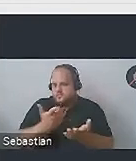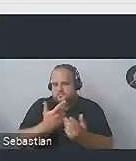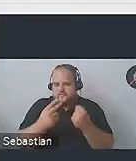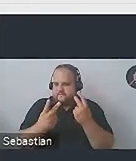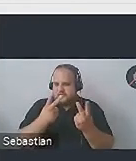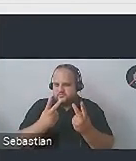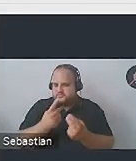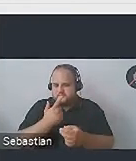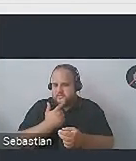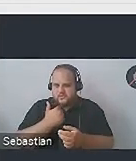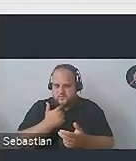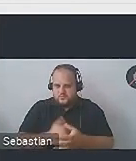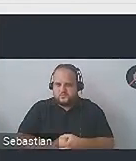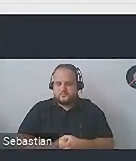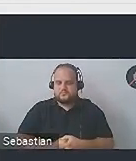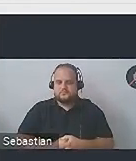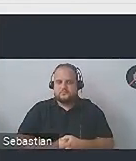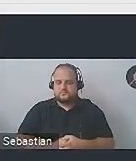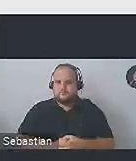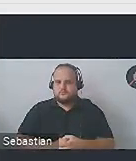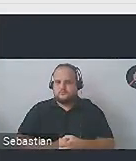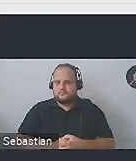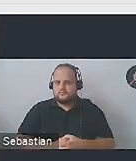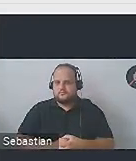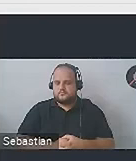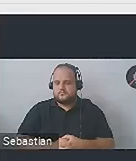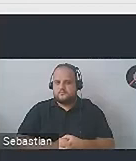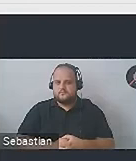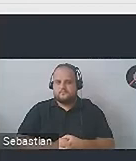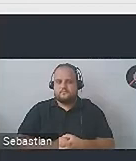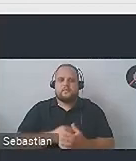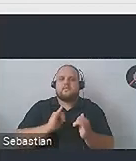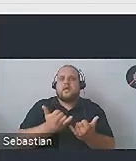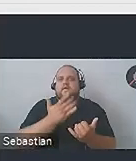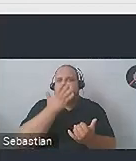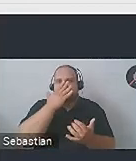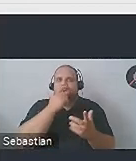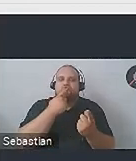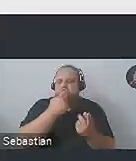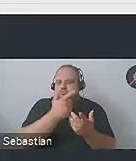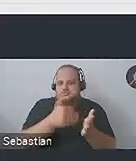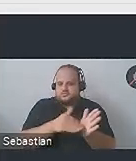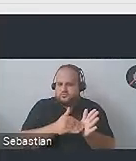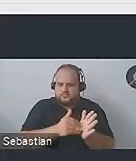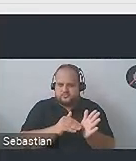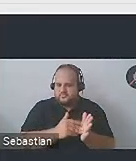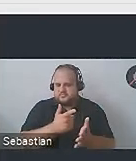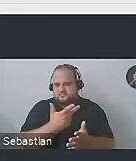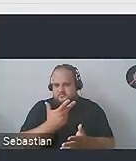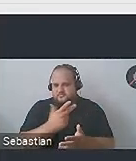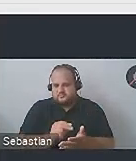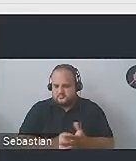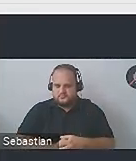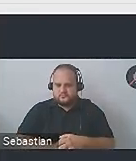Czy to wymaga opisu alternatywnego, mówiącego ile to osób, jaka praca i co dokładnie? No niekoniecznie, bo to jest